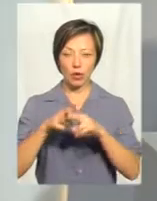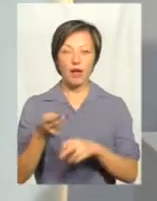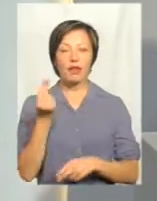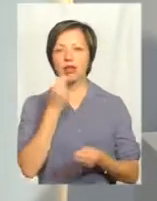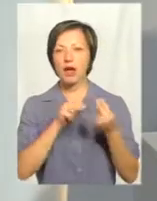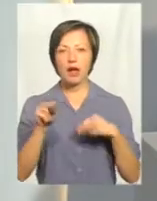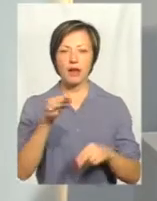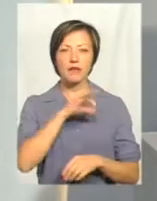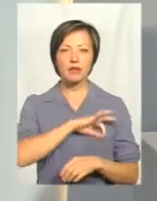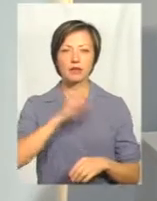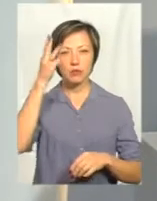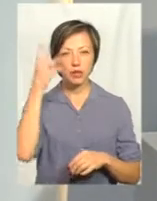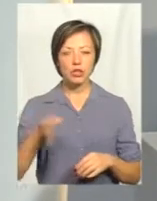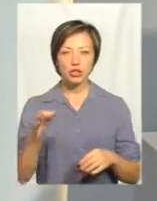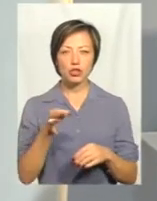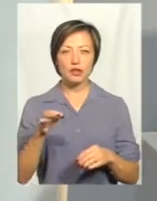Найефективніші для хмельничу не які?